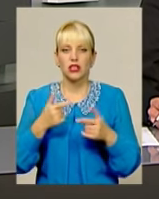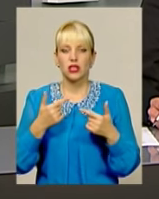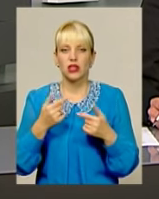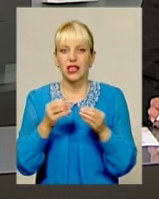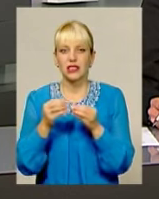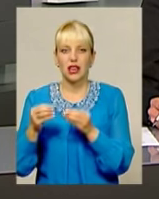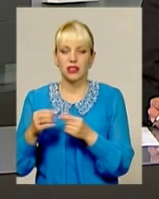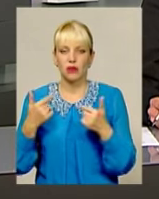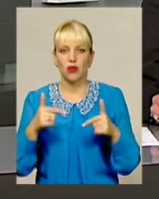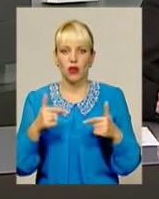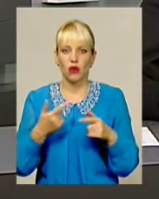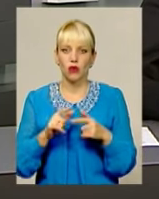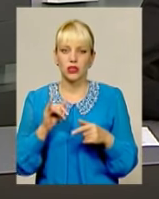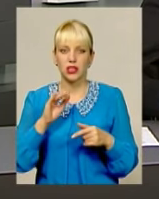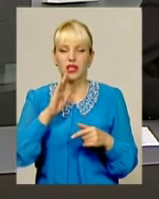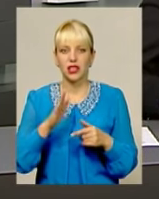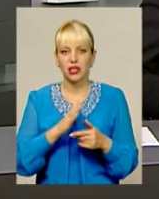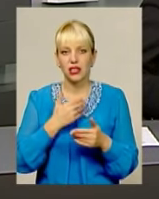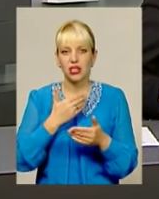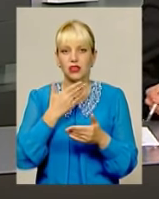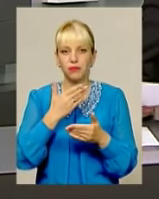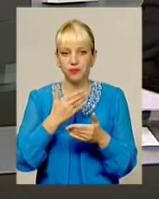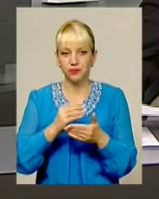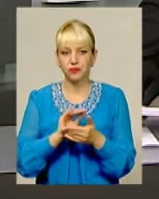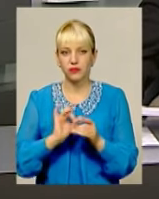Кам'янці-Подільському запалює і наша Надія Куриляк.